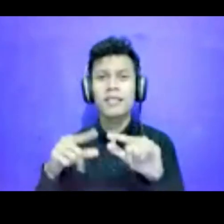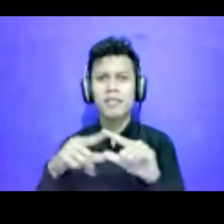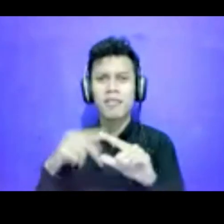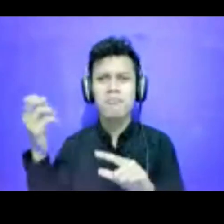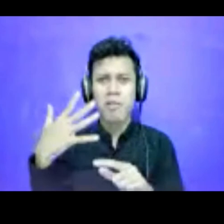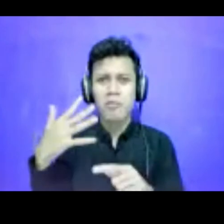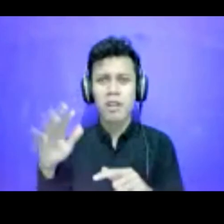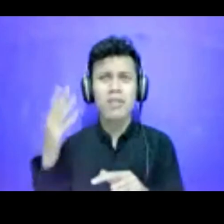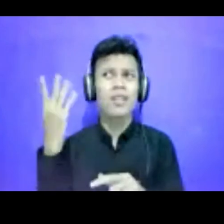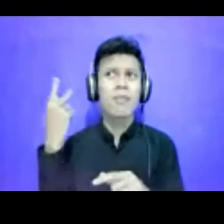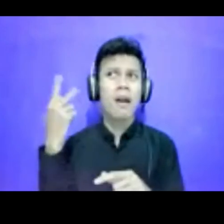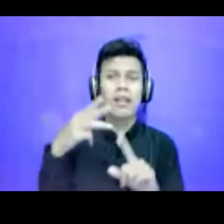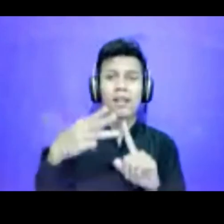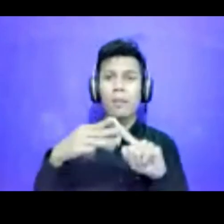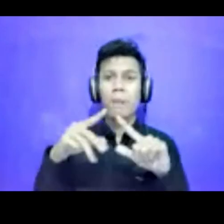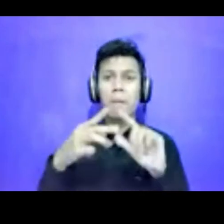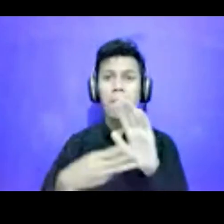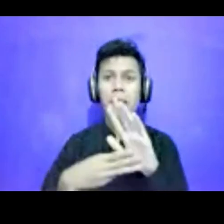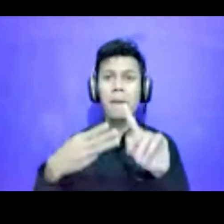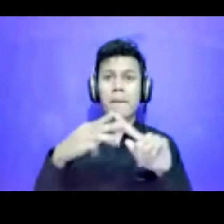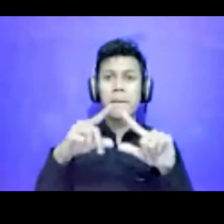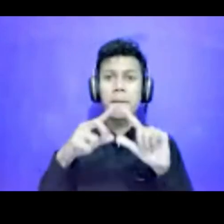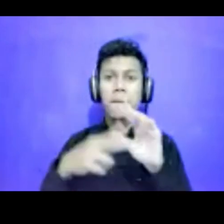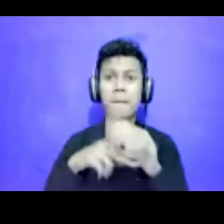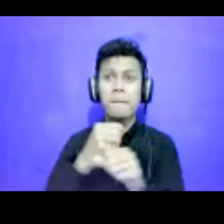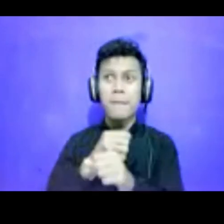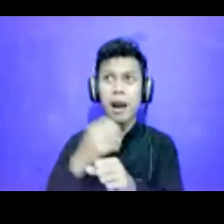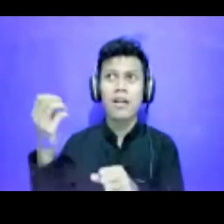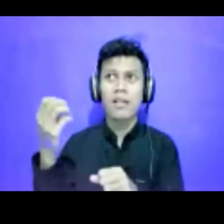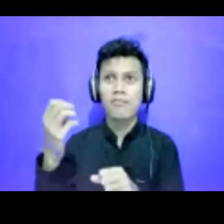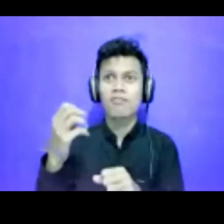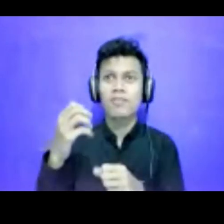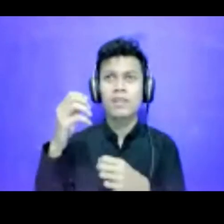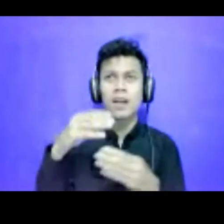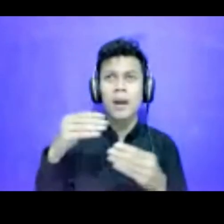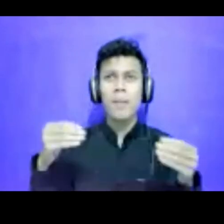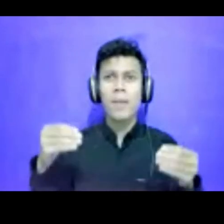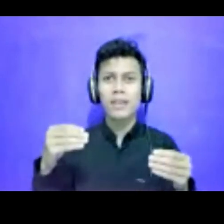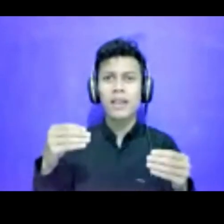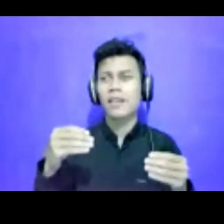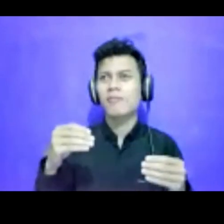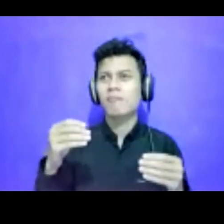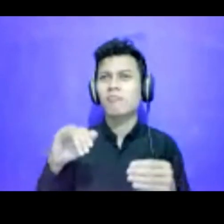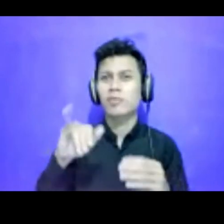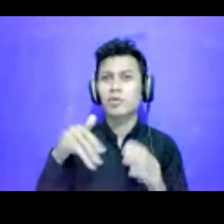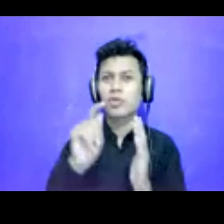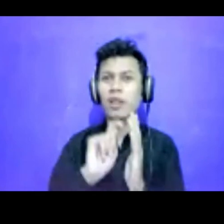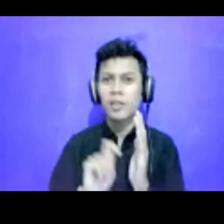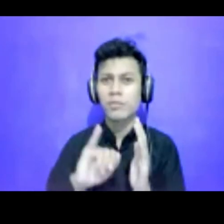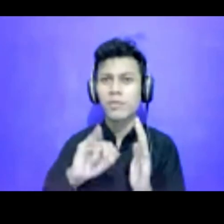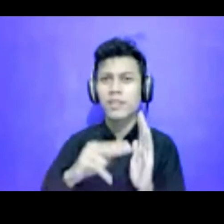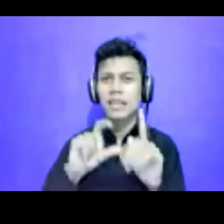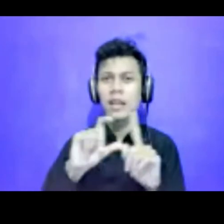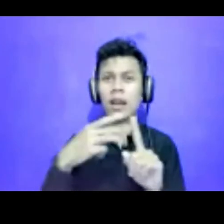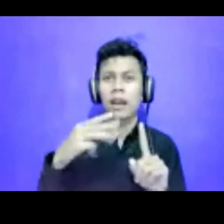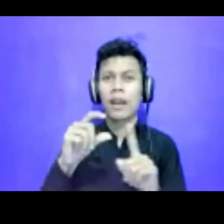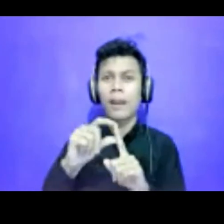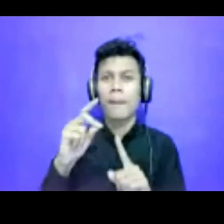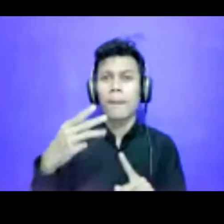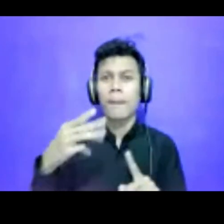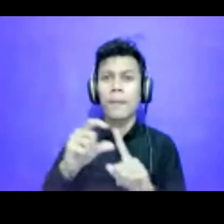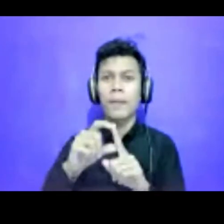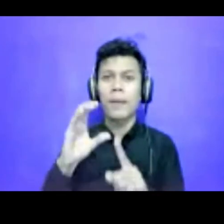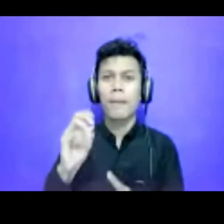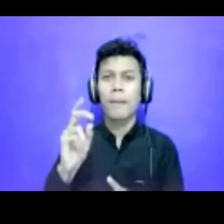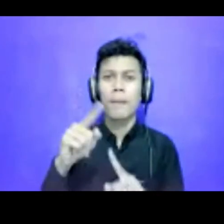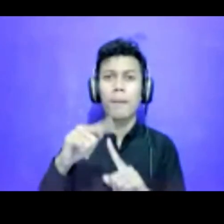kemarin di materi, apa, jurnalisme, indep reporting gitu, di materi indep reporting, juga sama yang